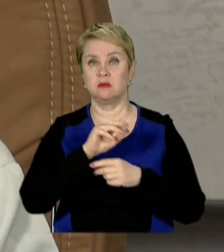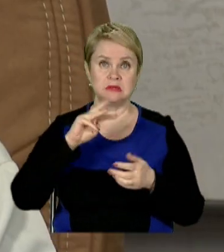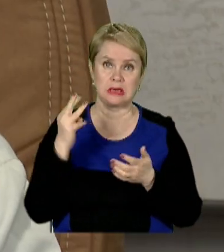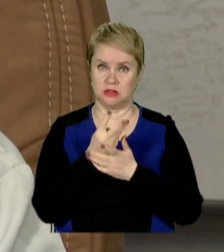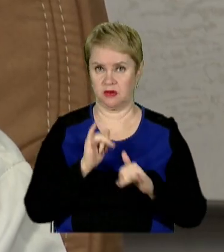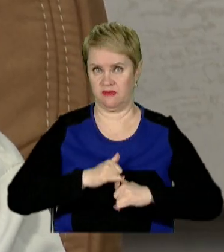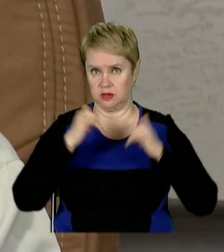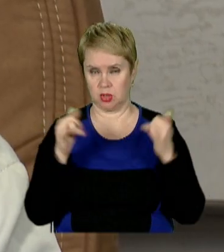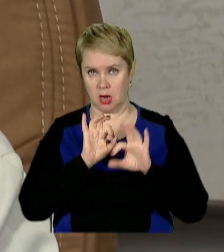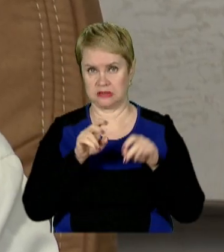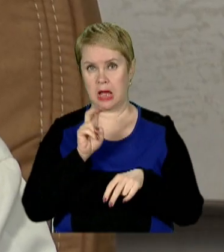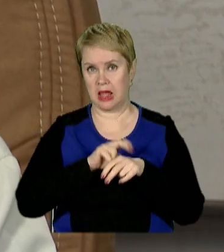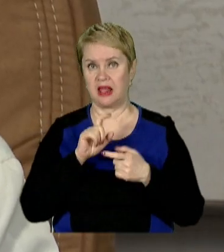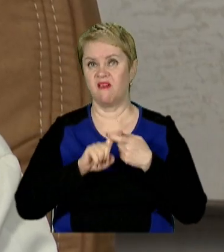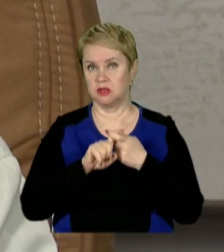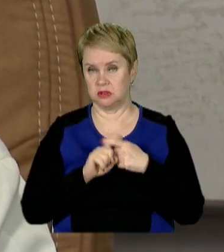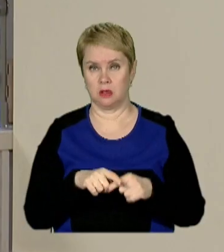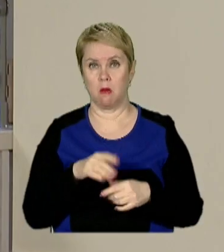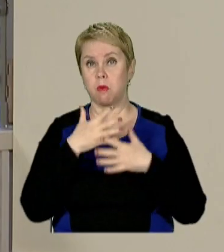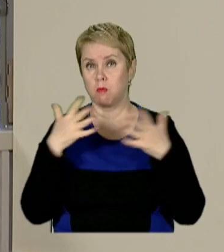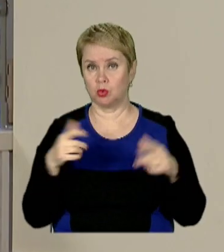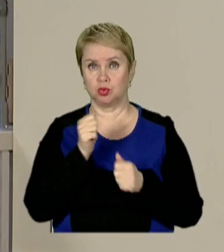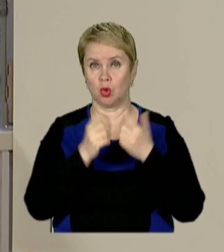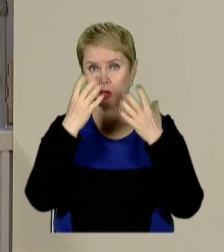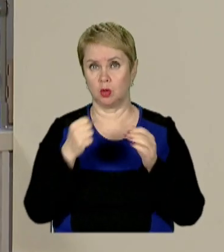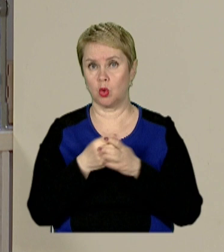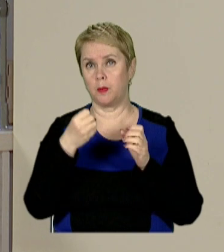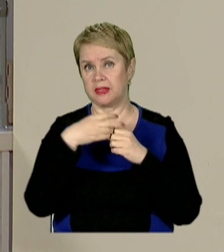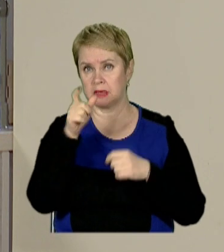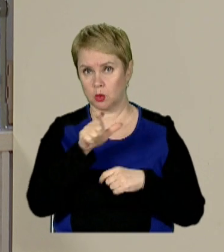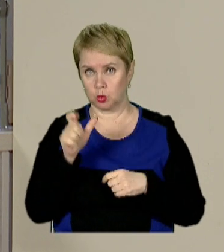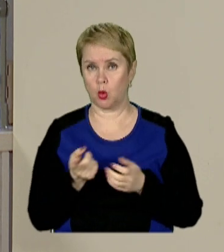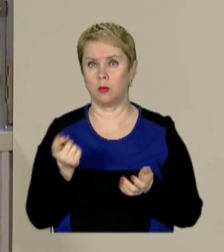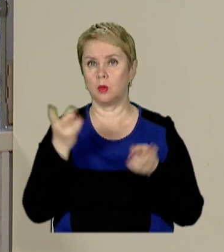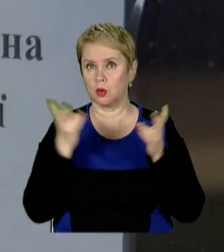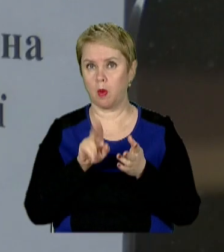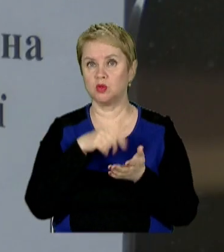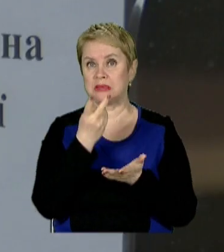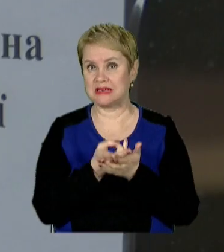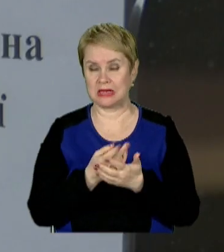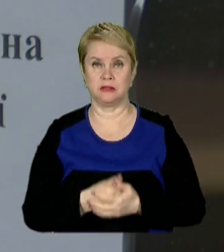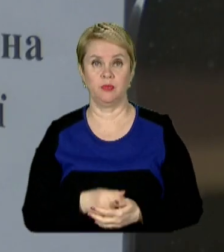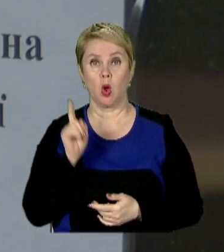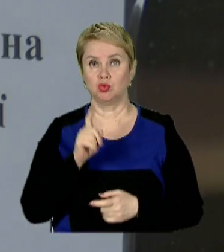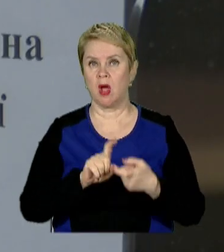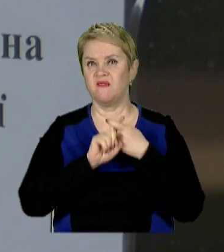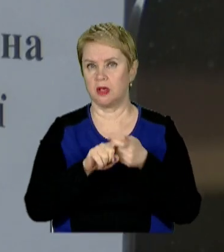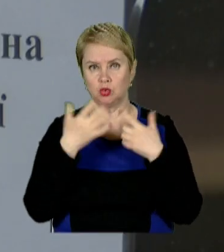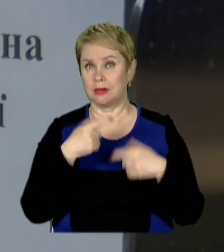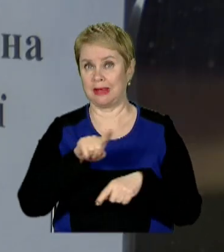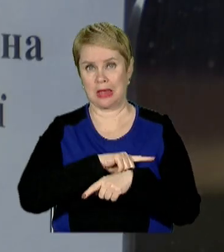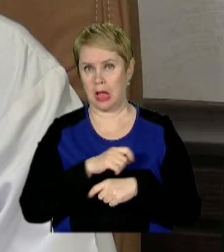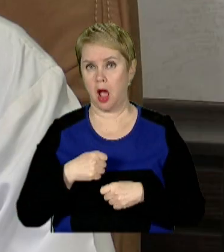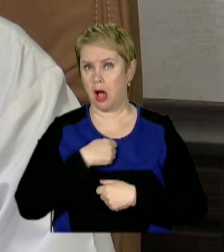втричі, розповідає лікар-інфекціоніст. Ба більше, щодня до 15 людей потребують госпіталізації. Хоча вірус вже не